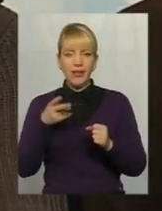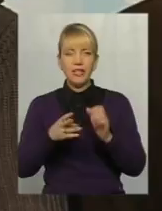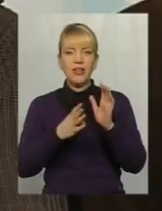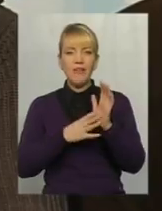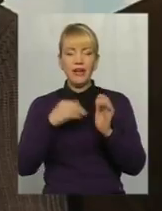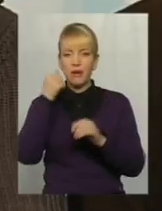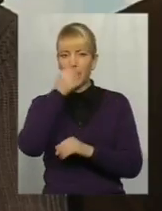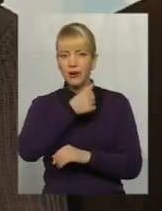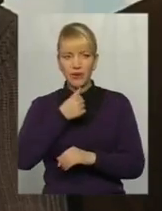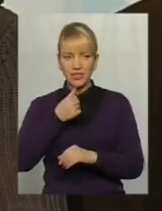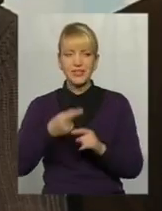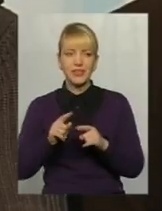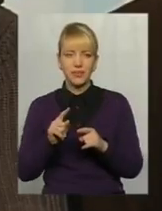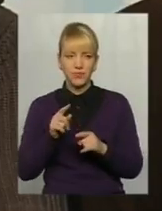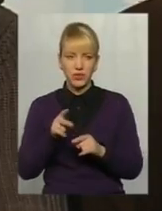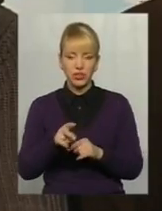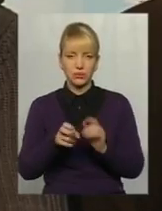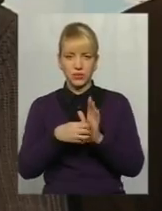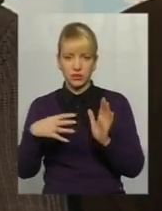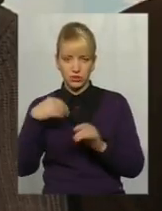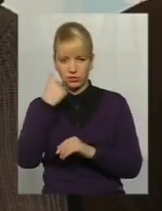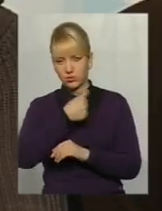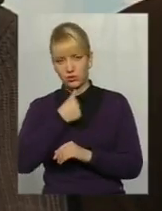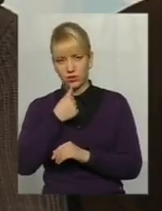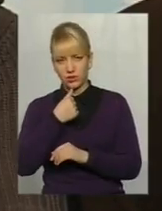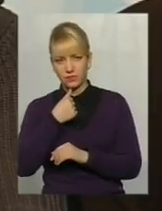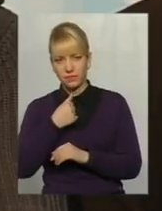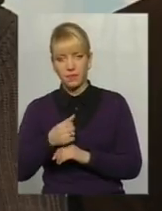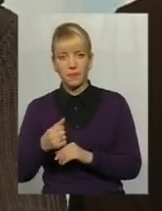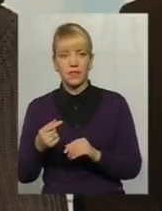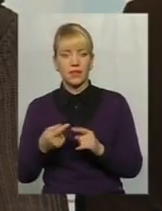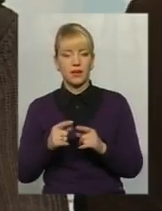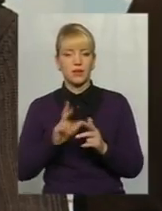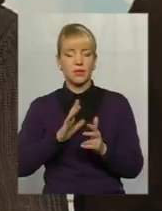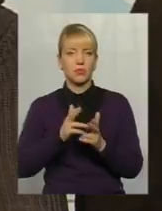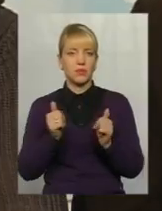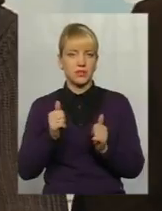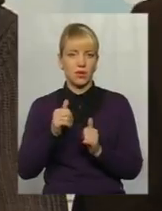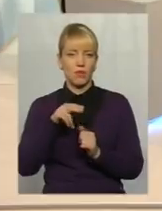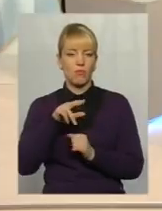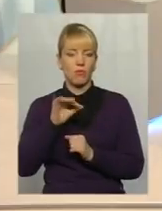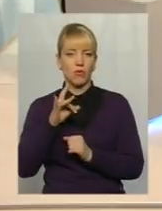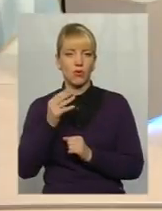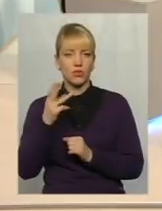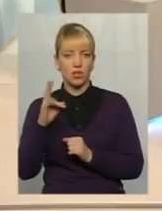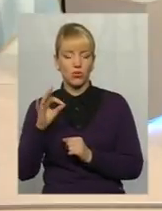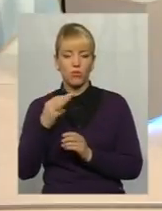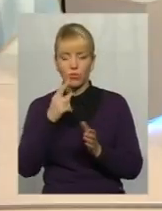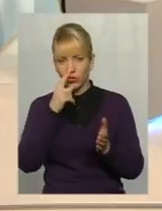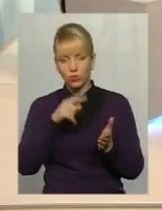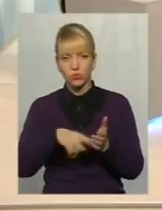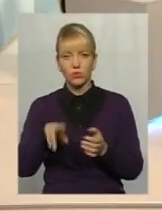році президентом Ющенком, в 2015 році президентом Порошенком. Про доступ до архівів